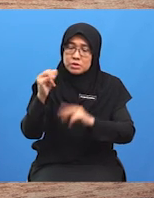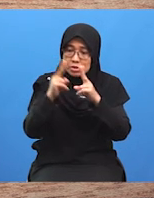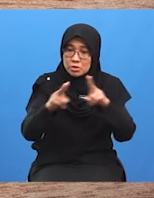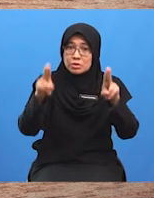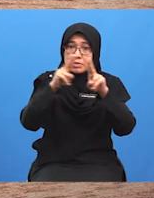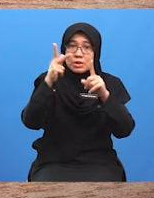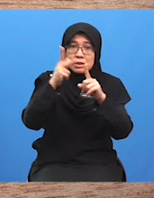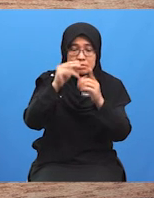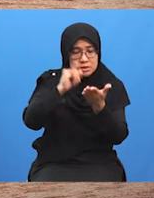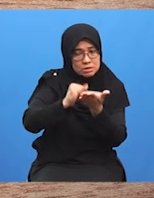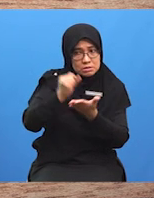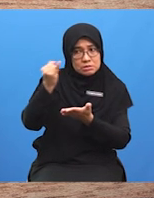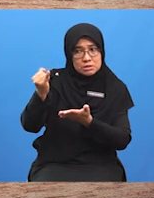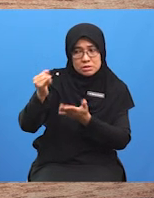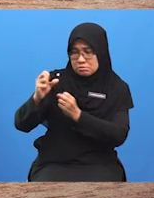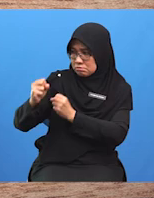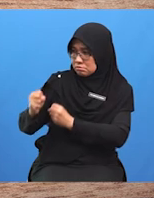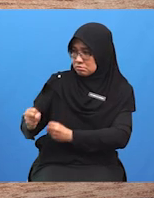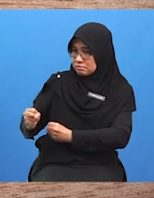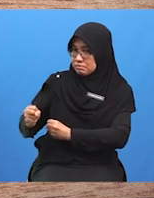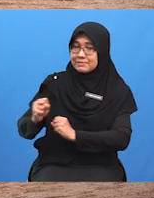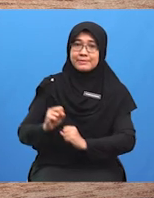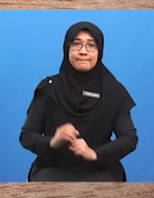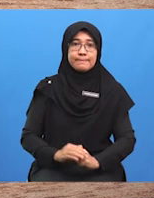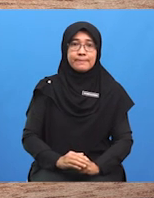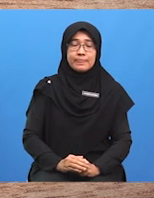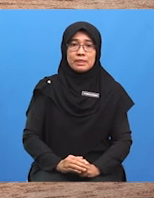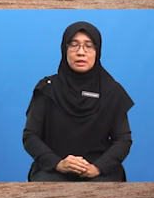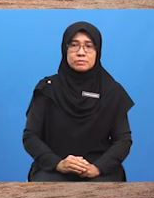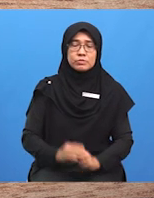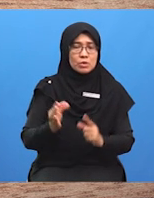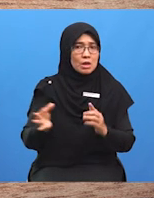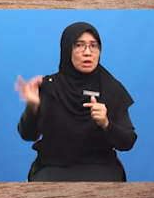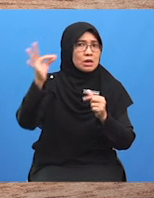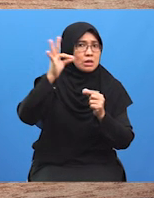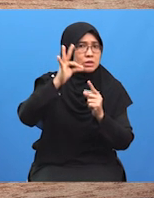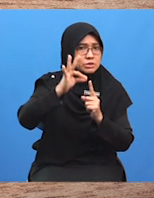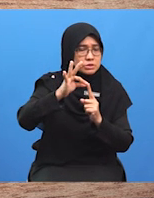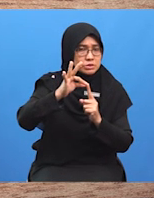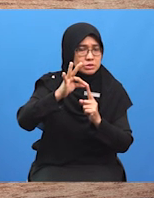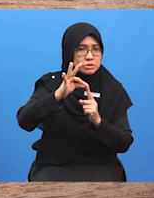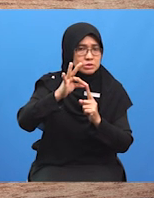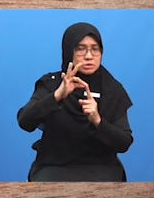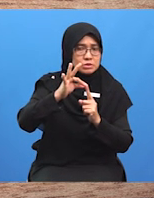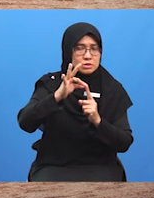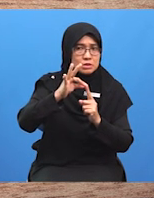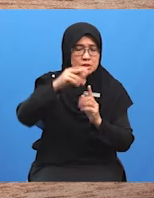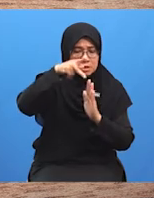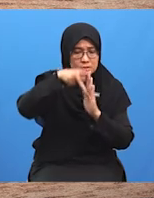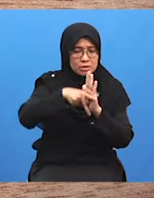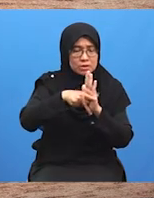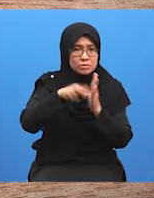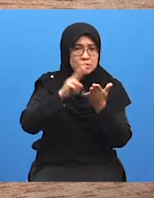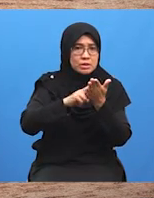sampingan Taktik red herring sesuai bagi perundingan yang terikat dengan masa